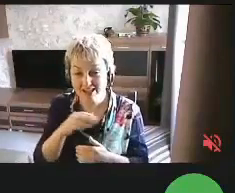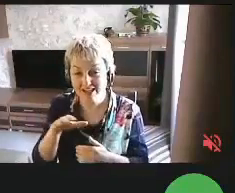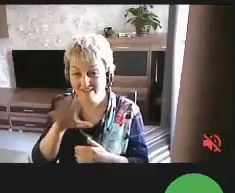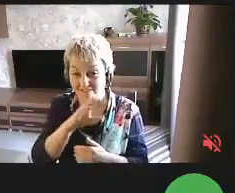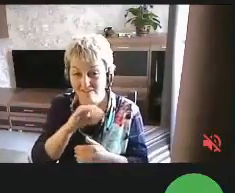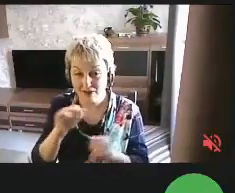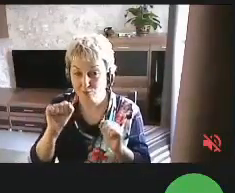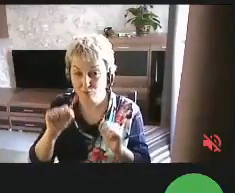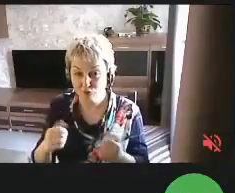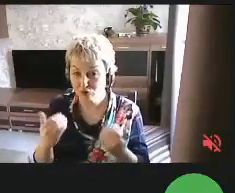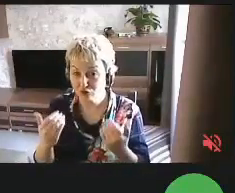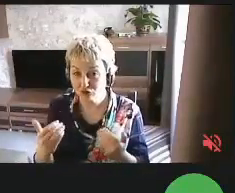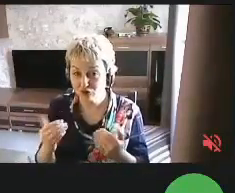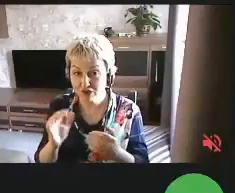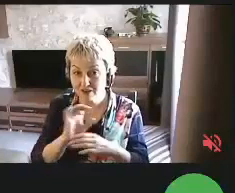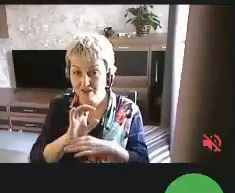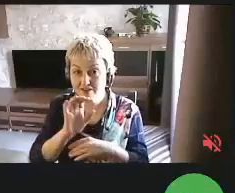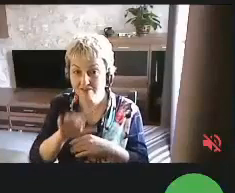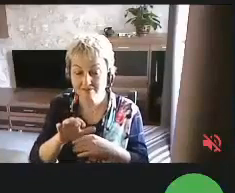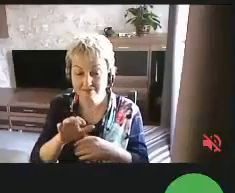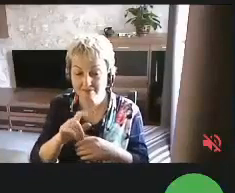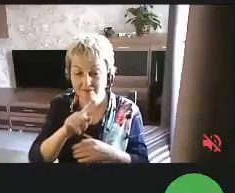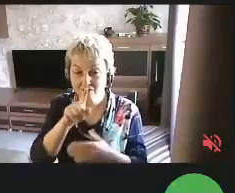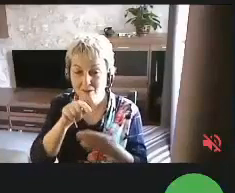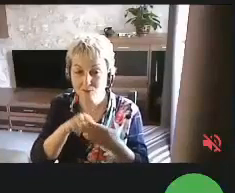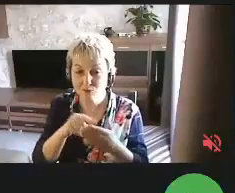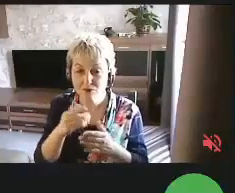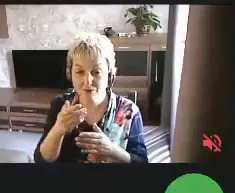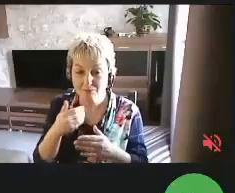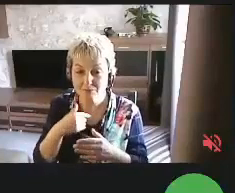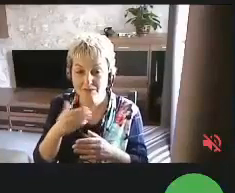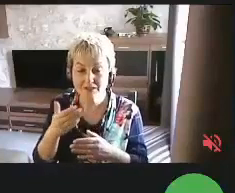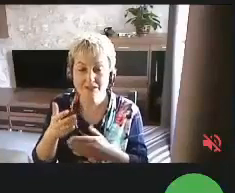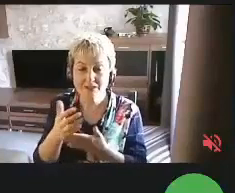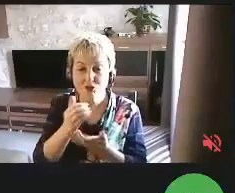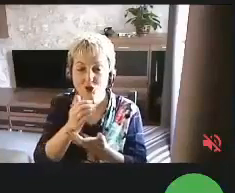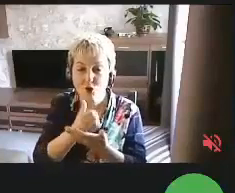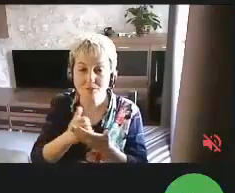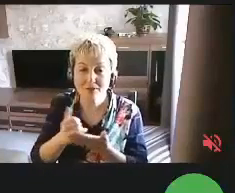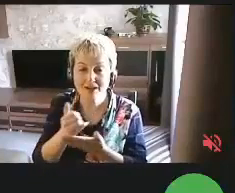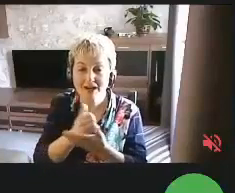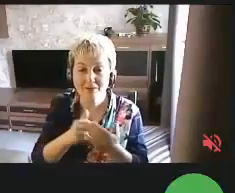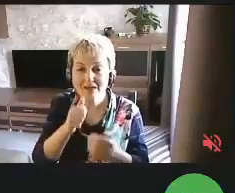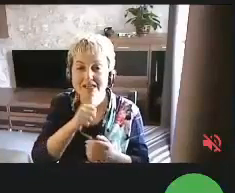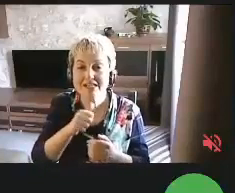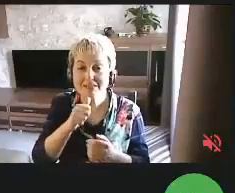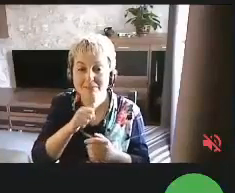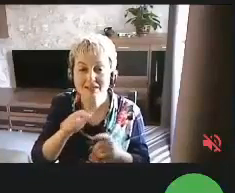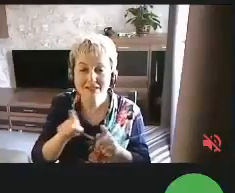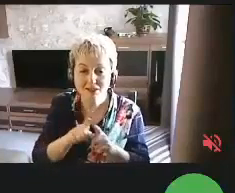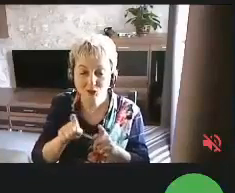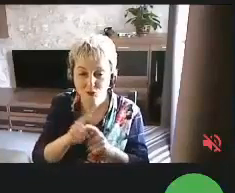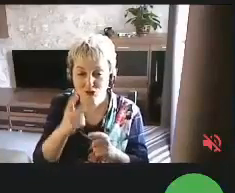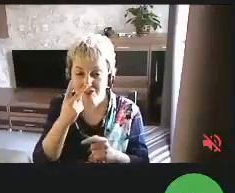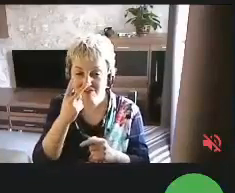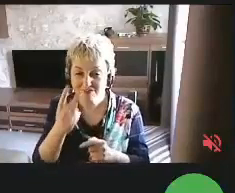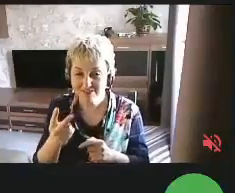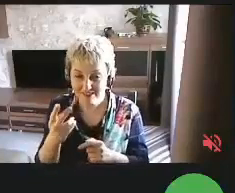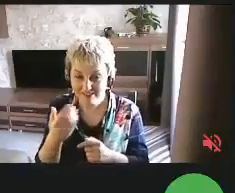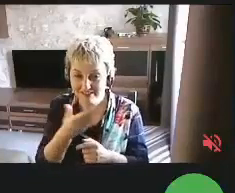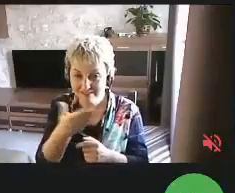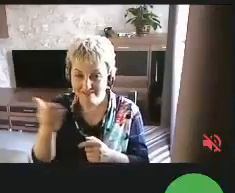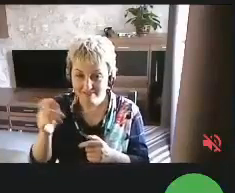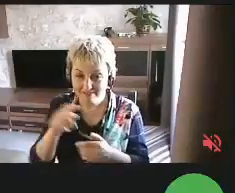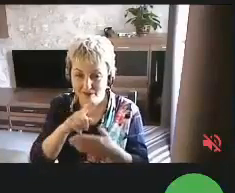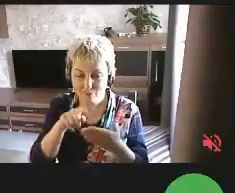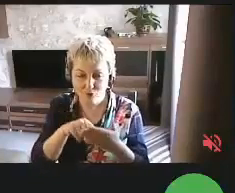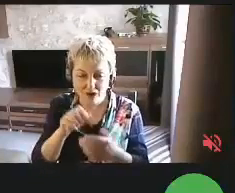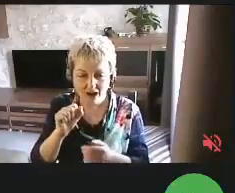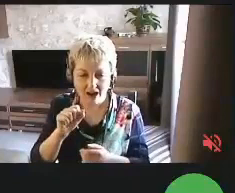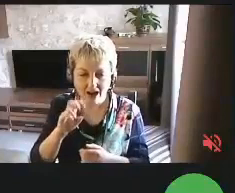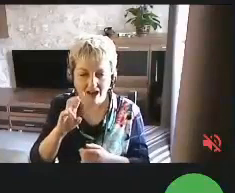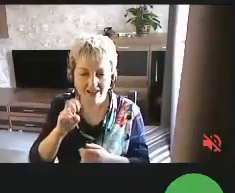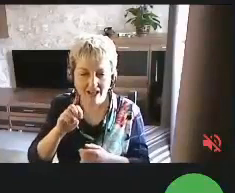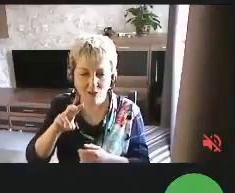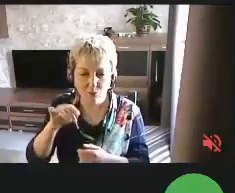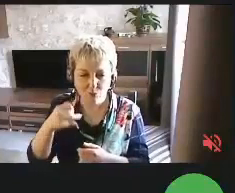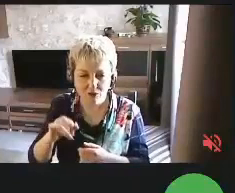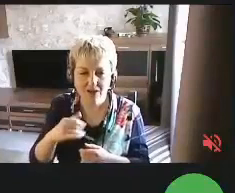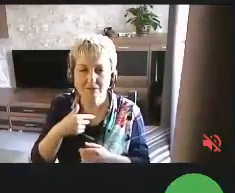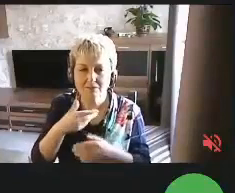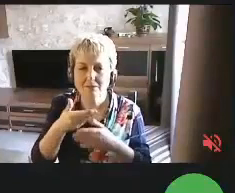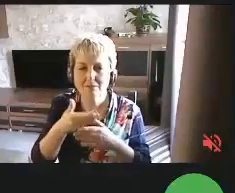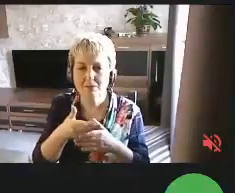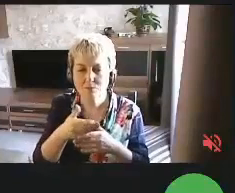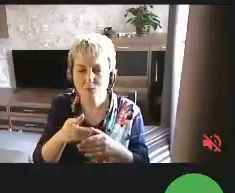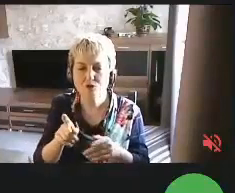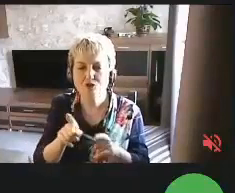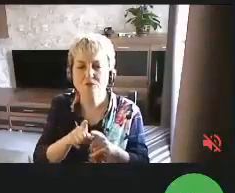вы можете сейчас присылать вопросы, мы потихоньку собираем, эксперты тоже видят вот эти вопросы. Анатолий, мы вам тоже поможем с